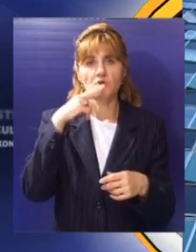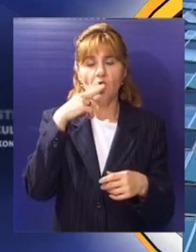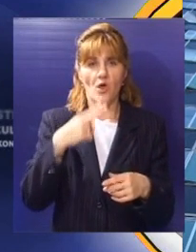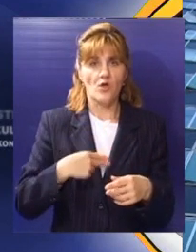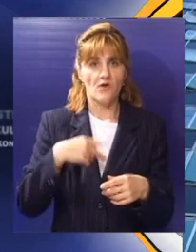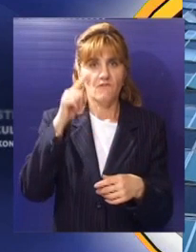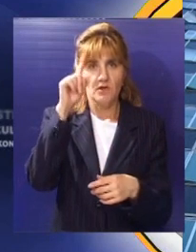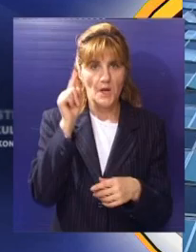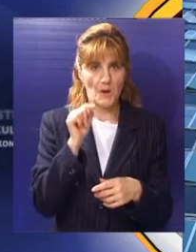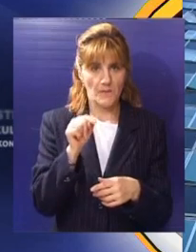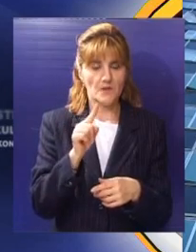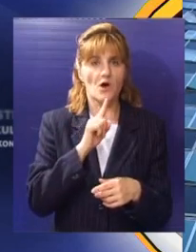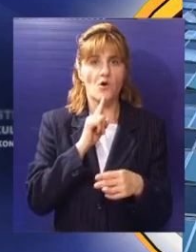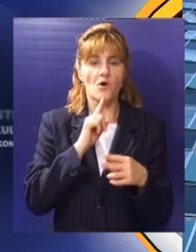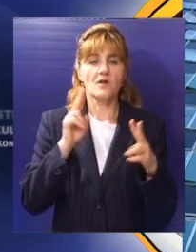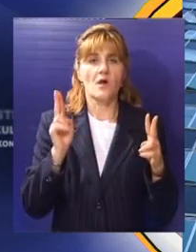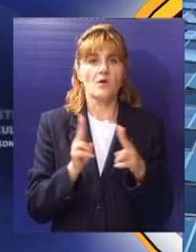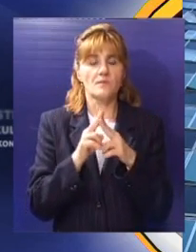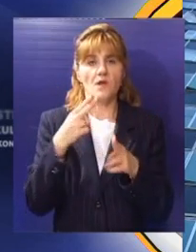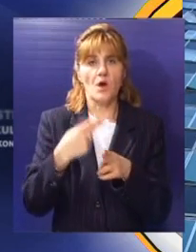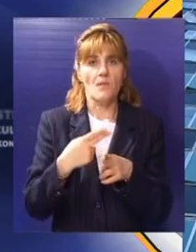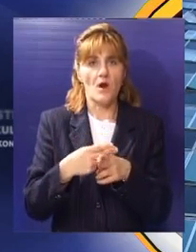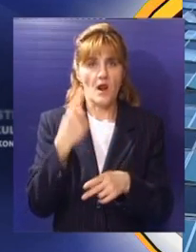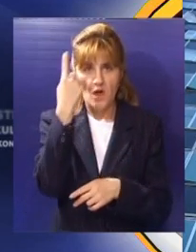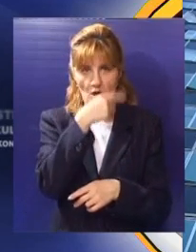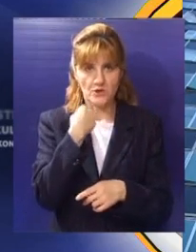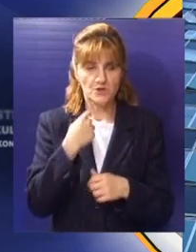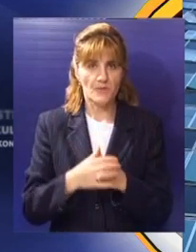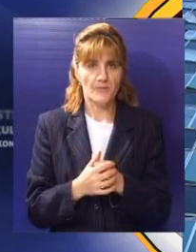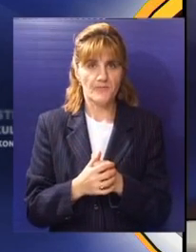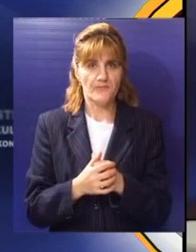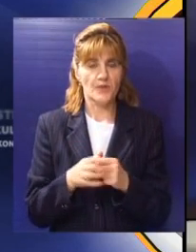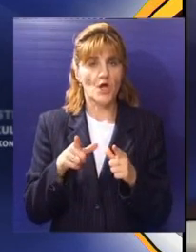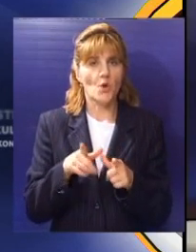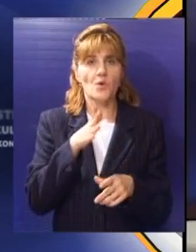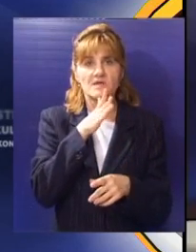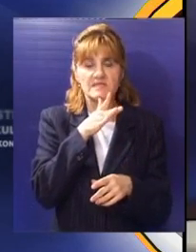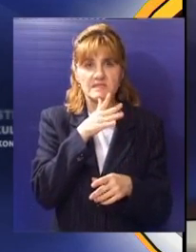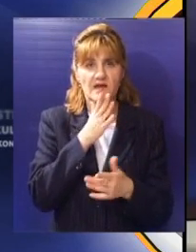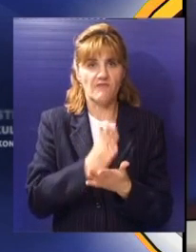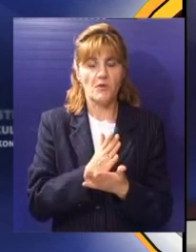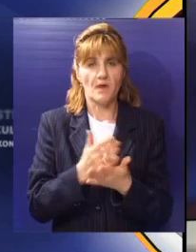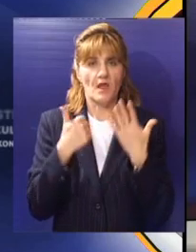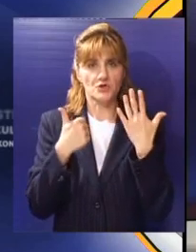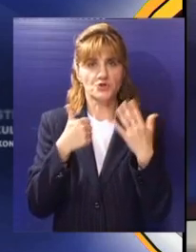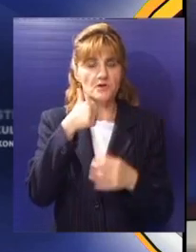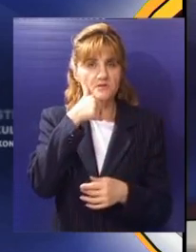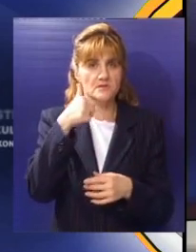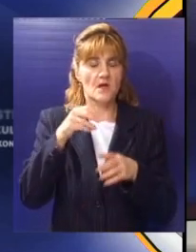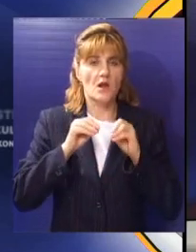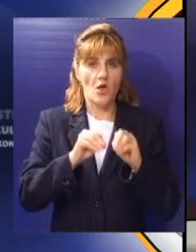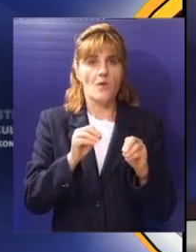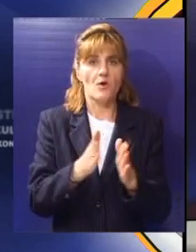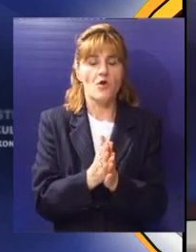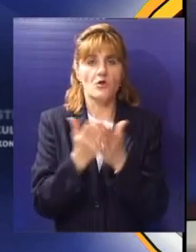pokušavaju da odgovore na brojna pitanja sa kojima se suočavaju obolele osobe. U Sarajevu je održana šestodnevna